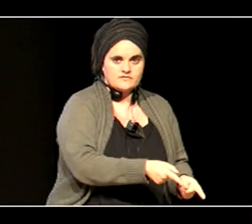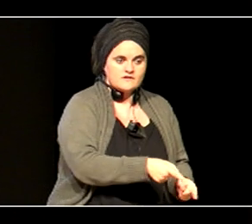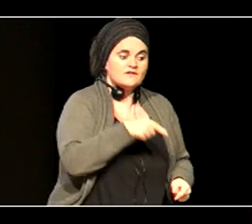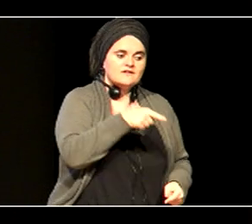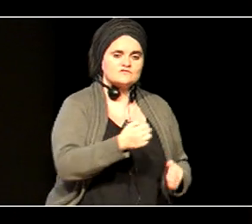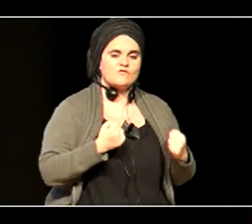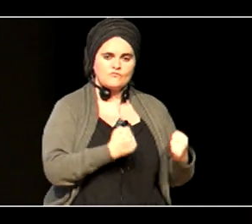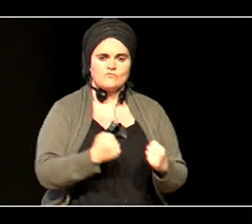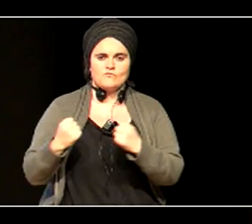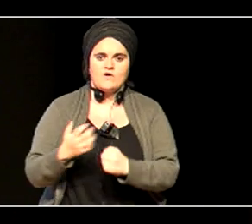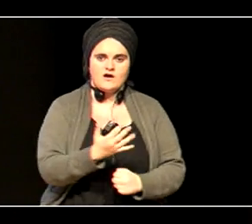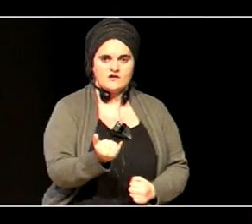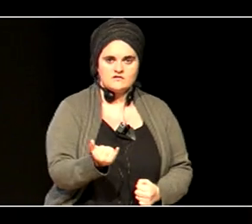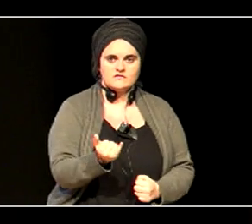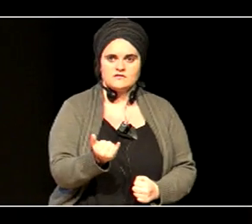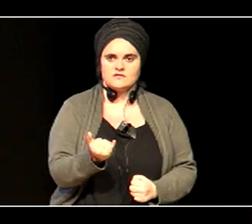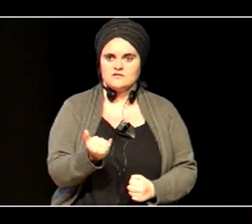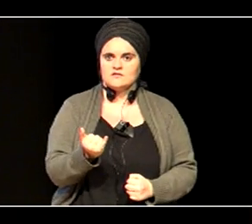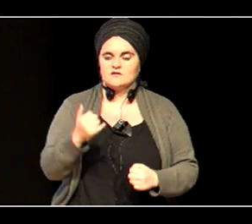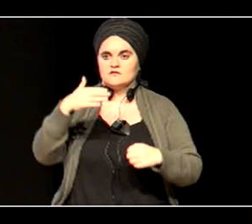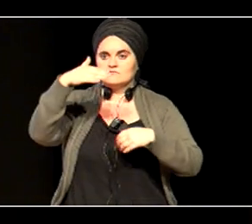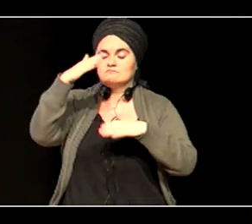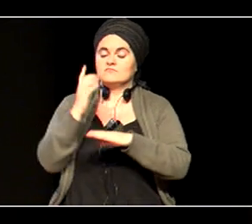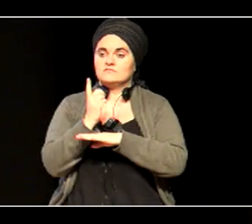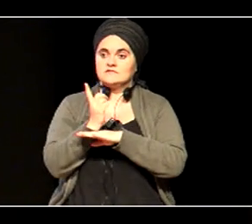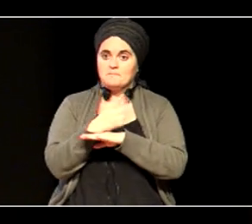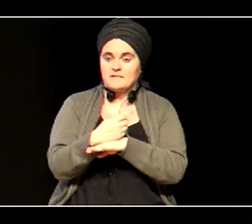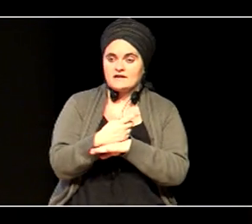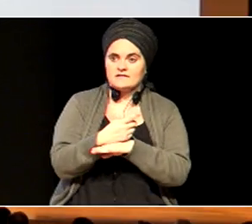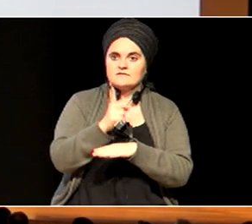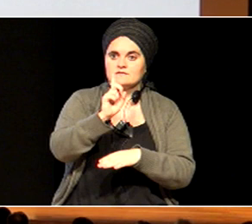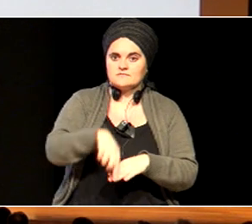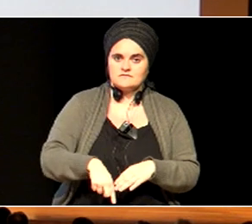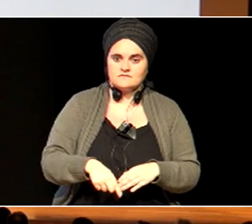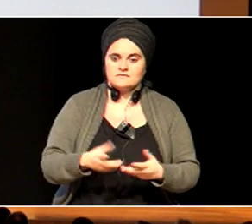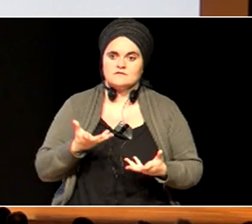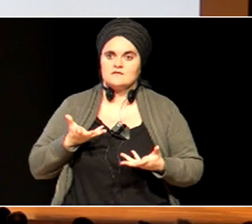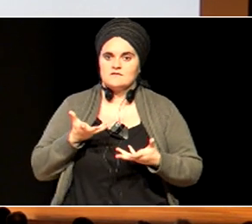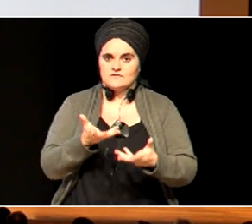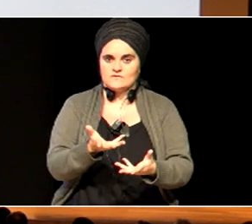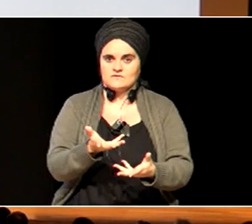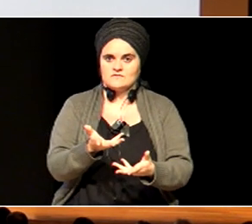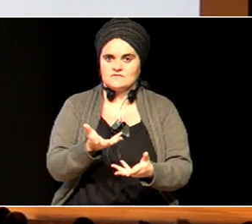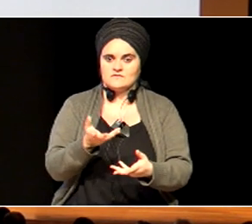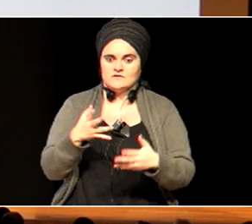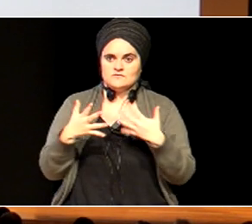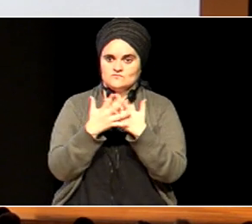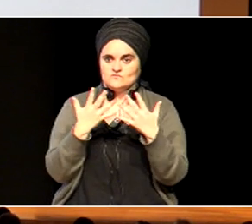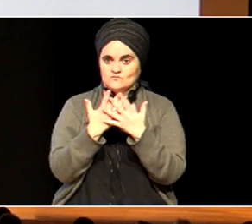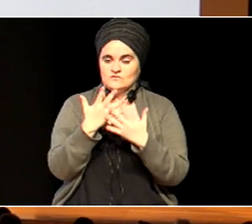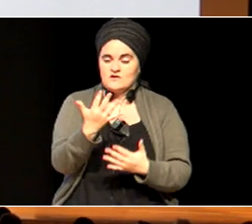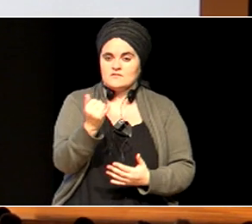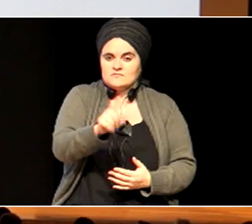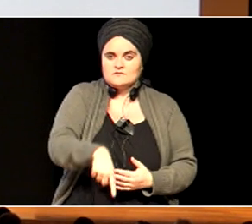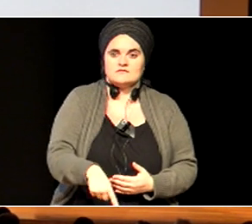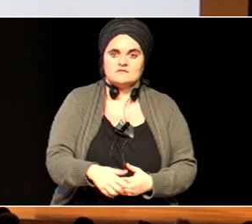eskola ustego iztiarra, ondorak izuenez, anistazunerantzuteko laguntza egiturak, baditugu egitura arruntak, gehienak dira